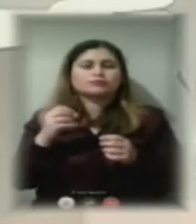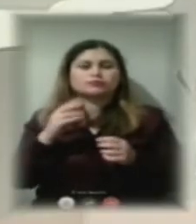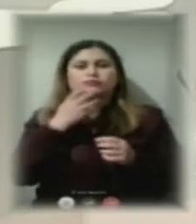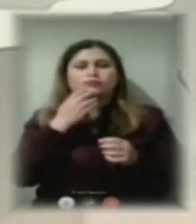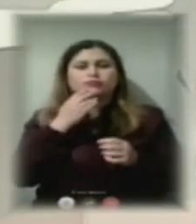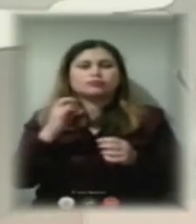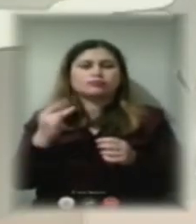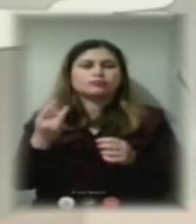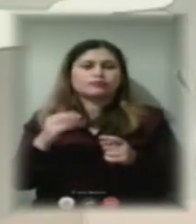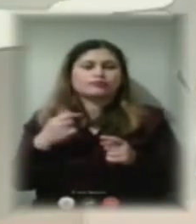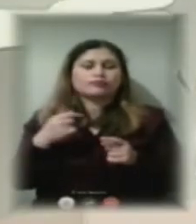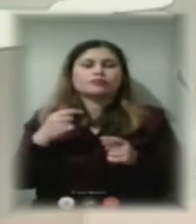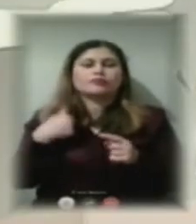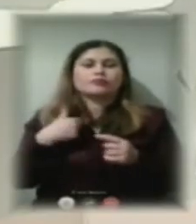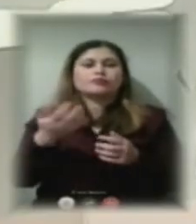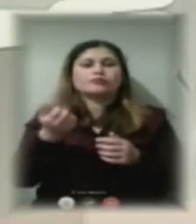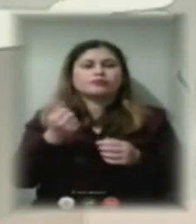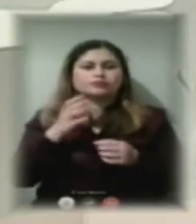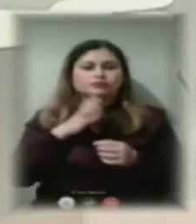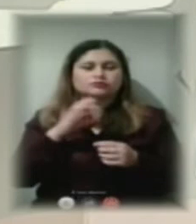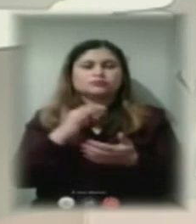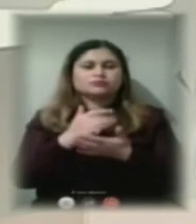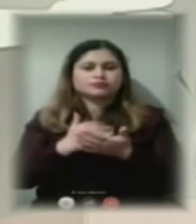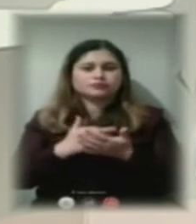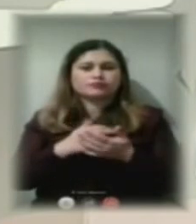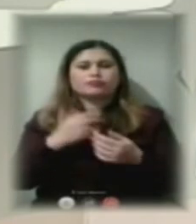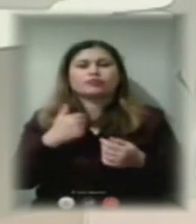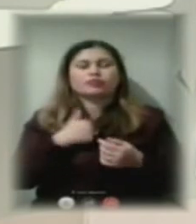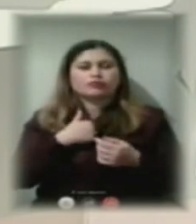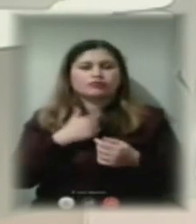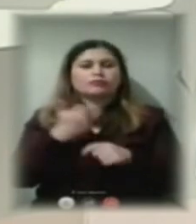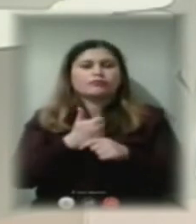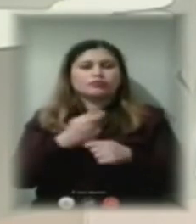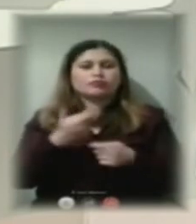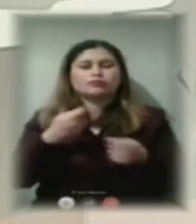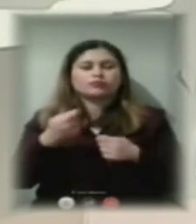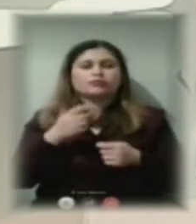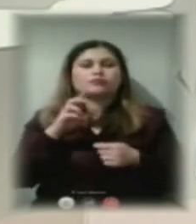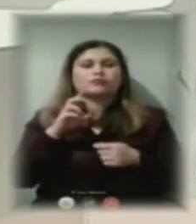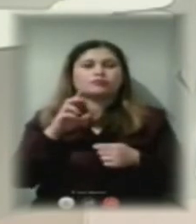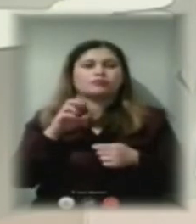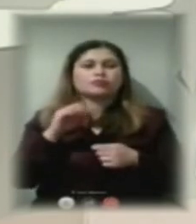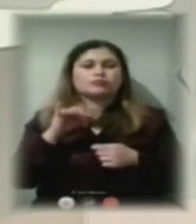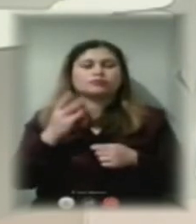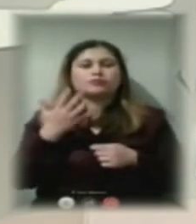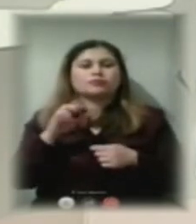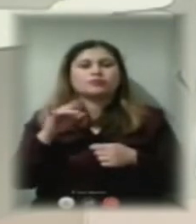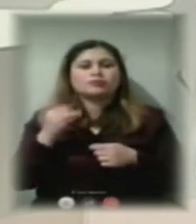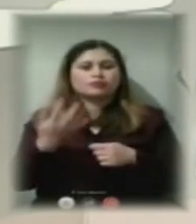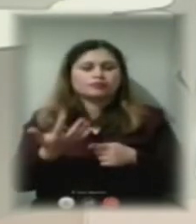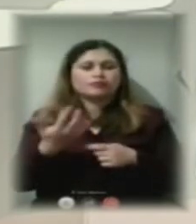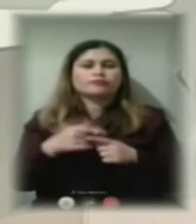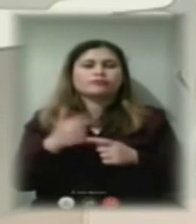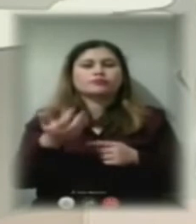брали в нього вже списки. я, голова управління «Патона-5», «Берег-5», «Патона-9», ми беремо списки,